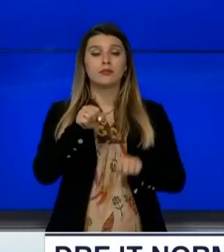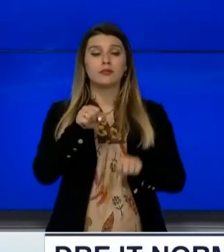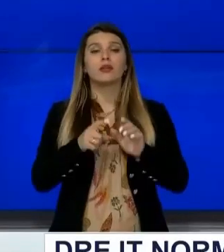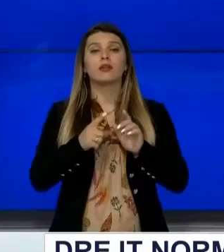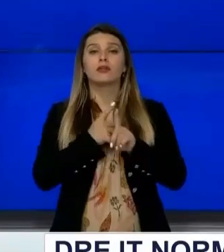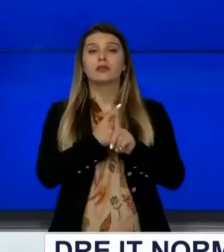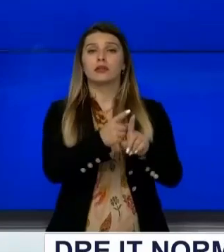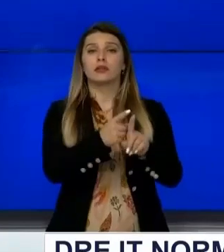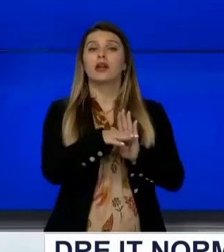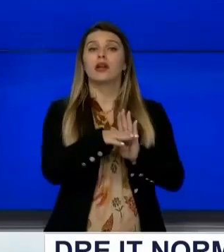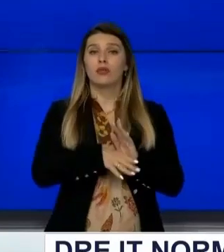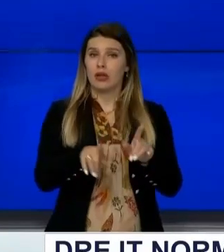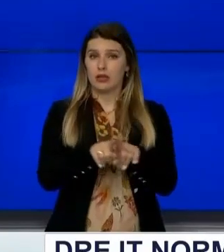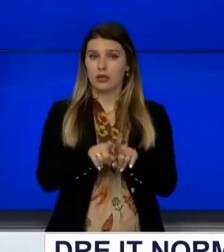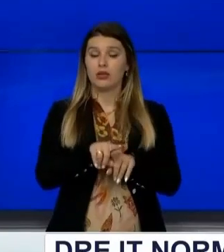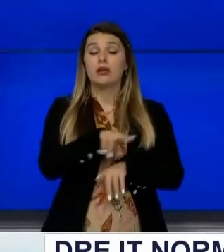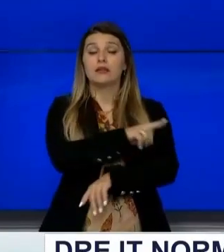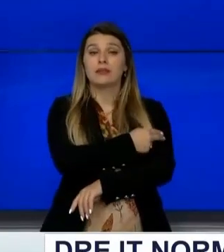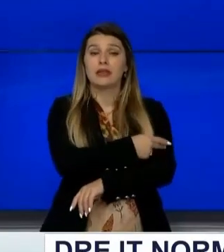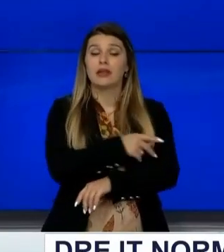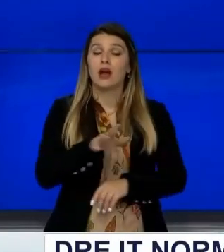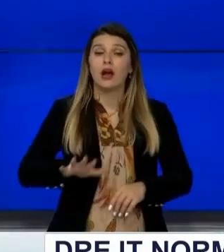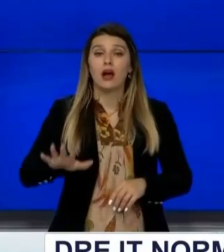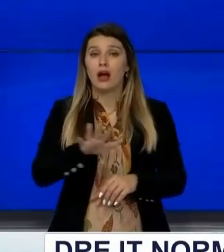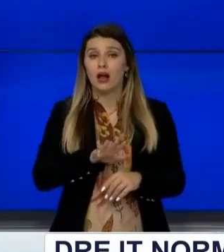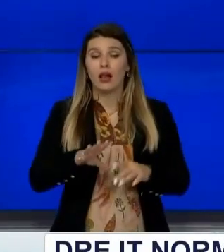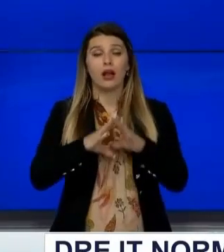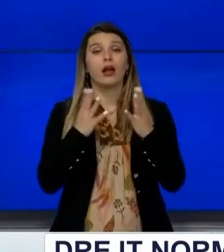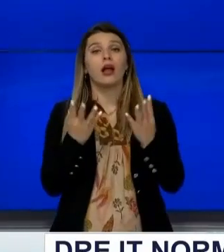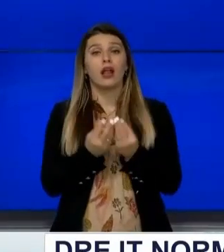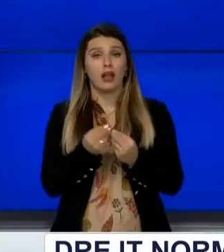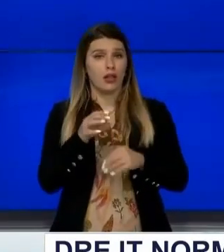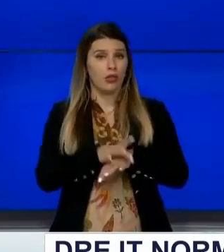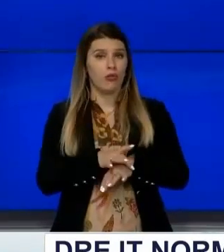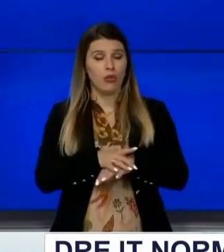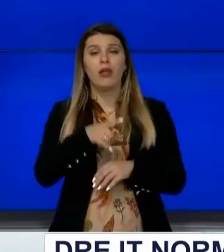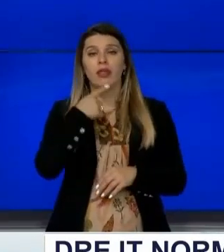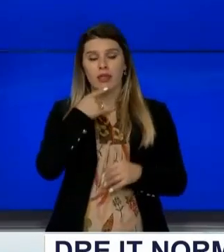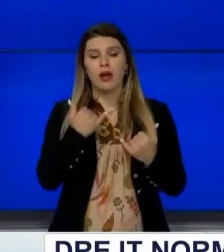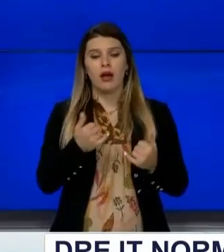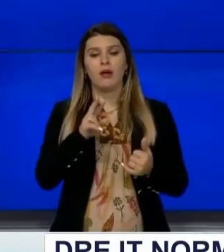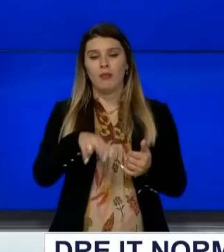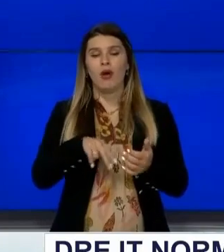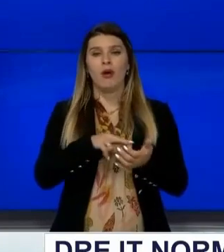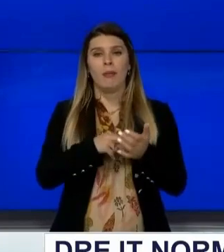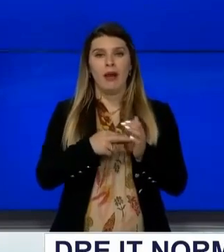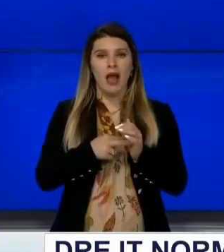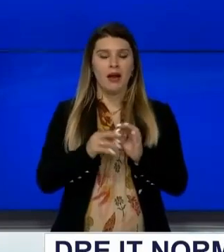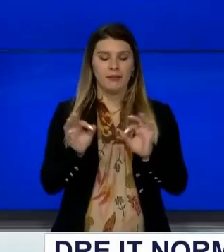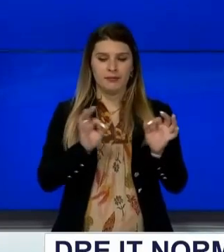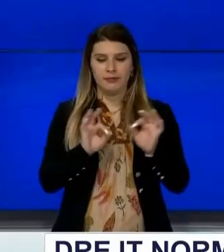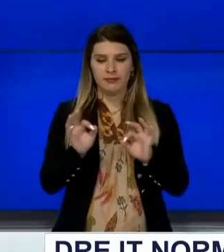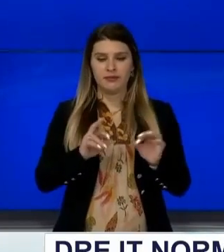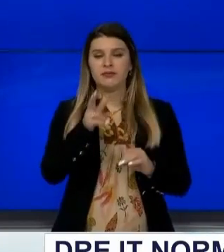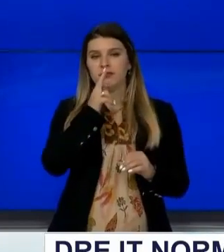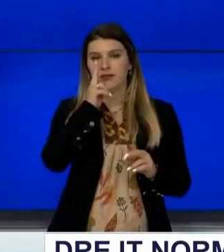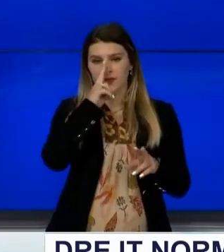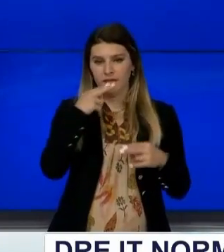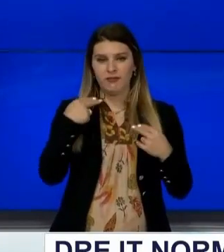diri sa u dhe heqësit e shërbimit spitalor klinike universitar Kanë thënë se po hartohet një plan edhe për rikthim